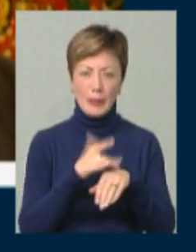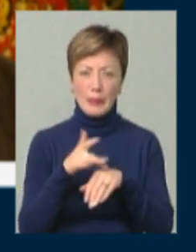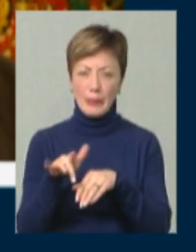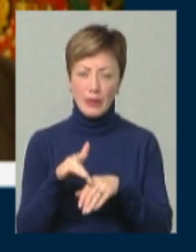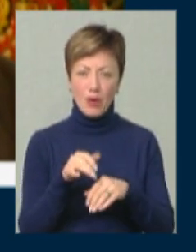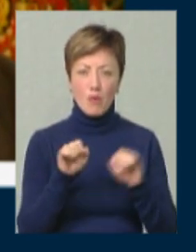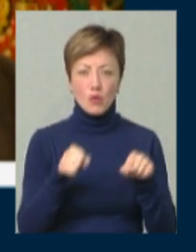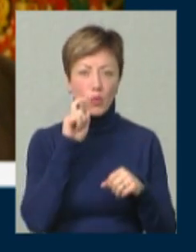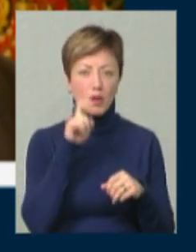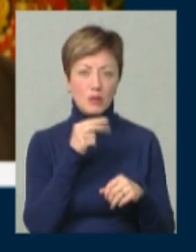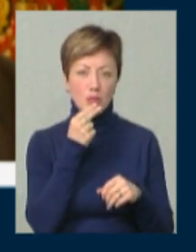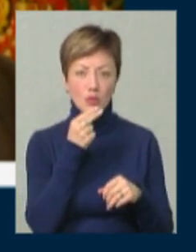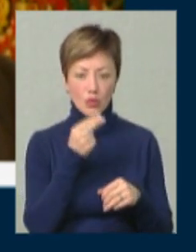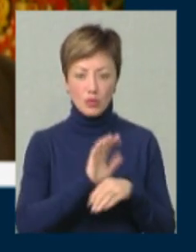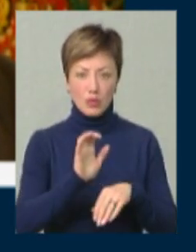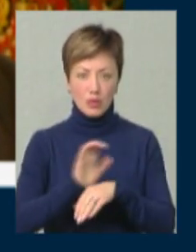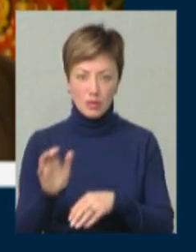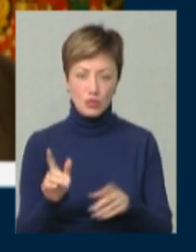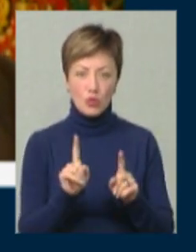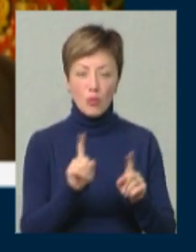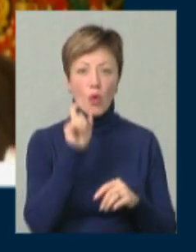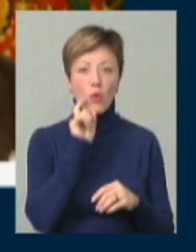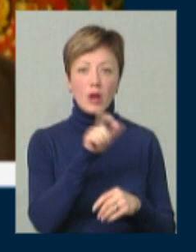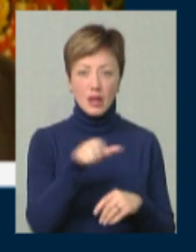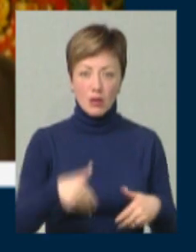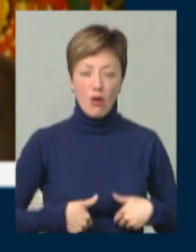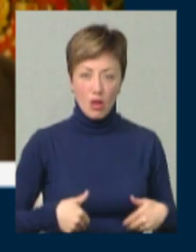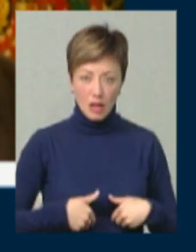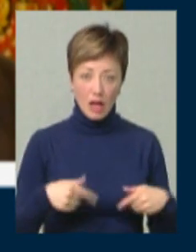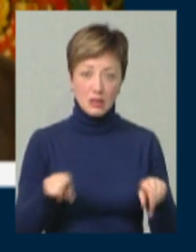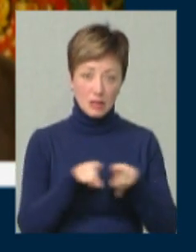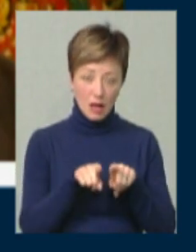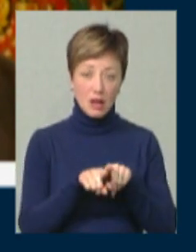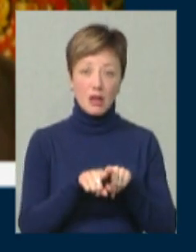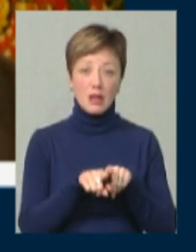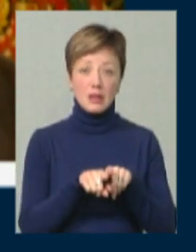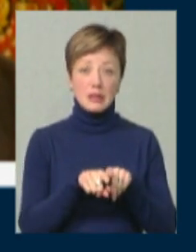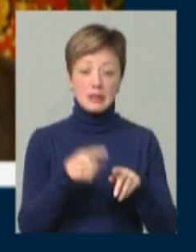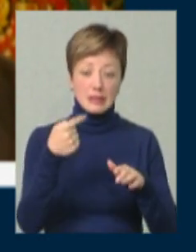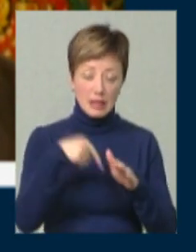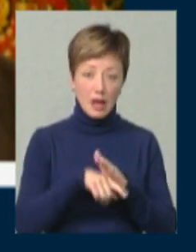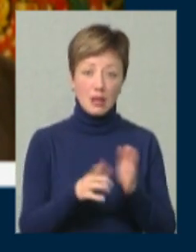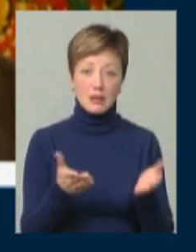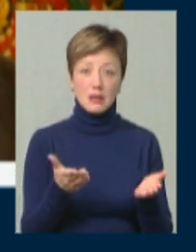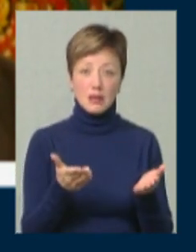України у продукуванні харчових продуктів, щоб українці голодали і таким чином зсередини